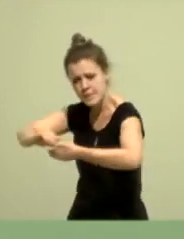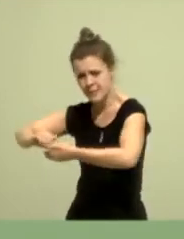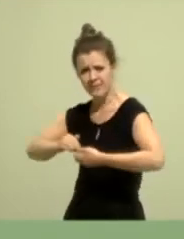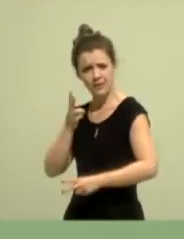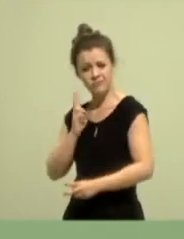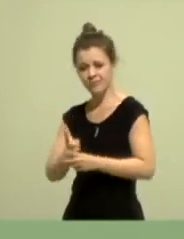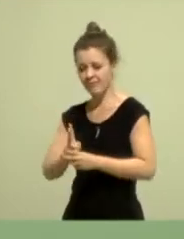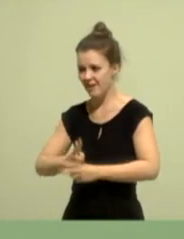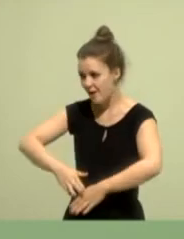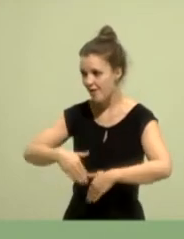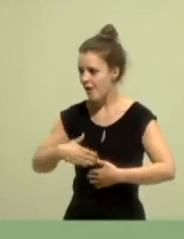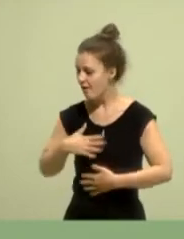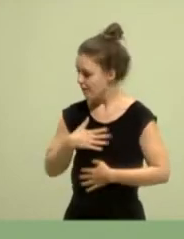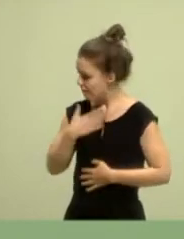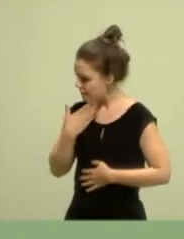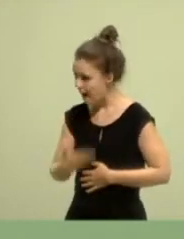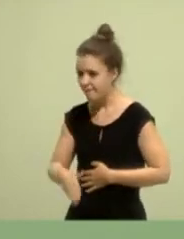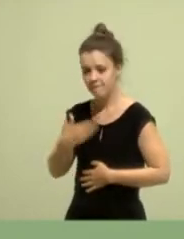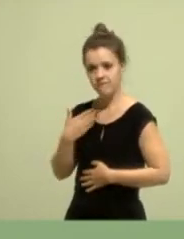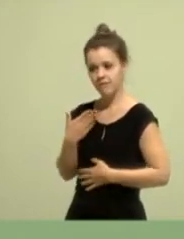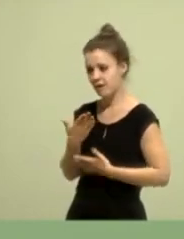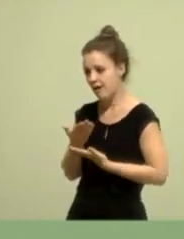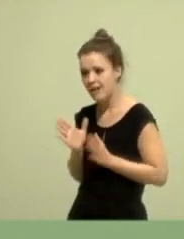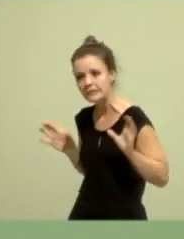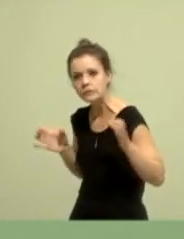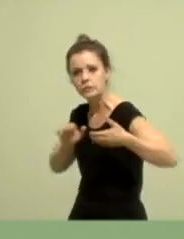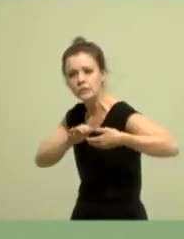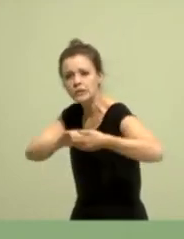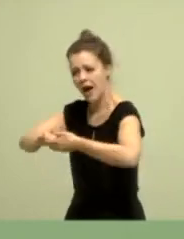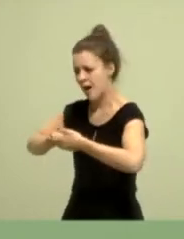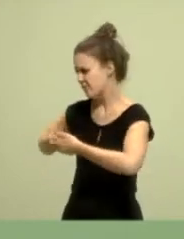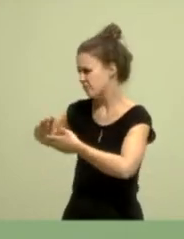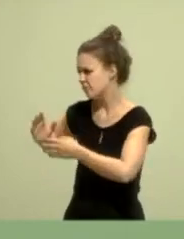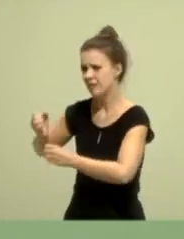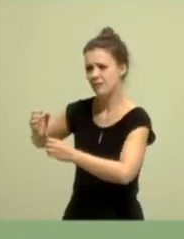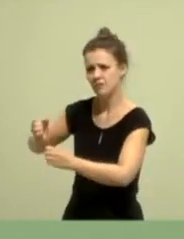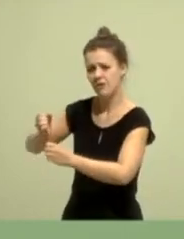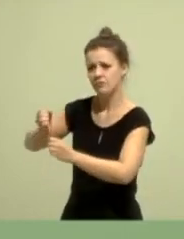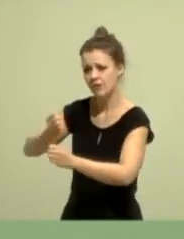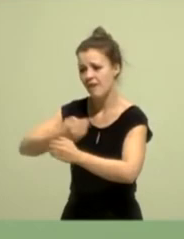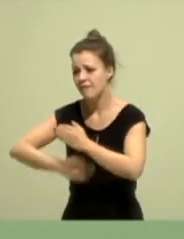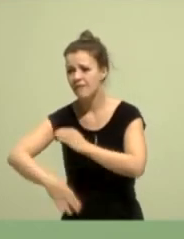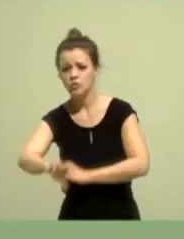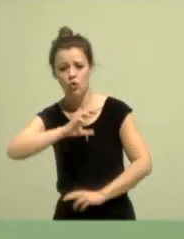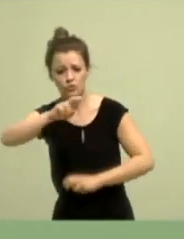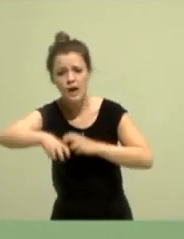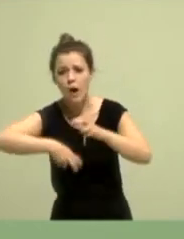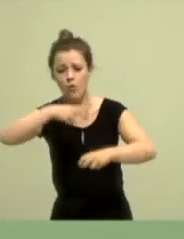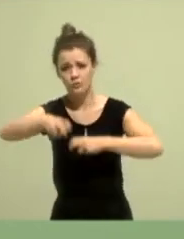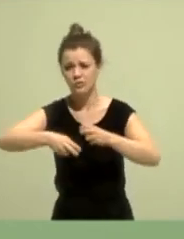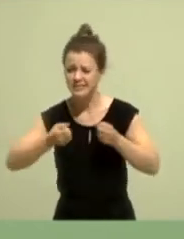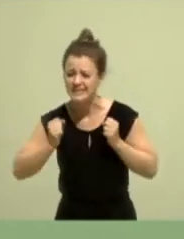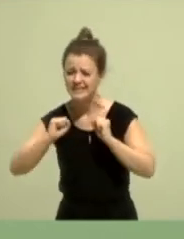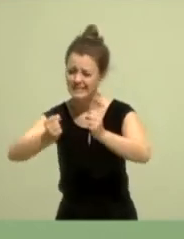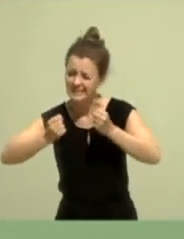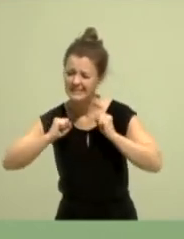wie toll dieser Landesverband zusammen funktioniert und dass wir alles gemacht haben, um diese Chancen zu nutzen. Und ich möchte auch